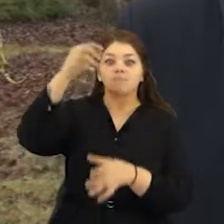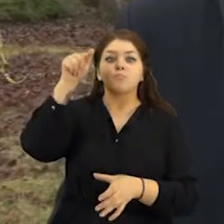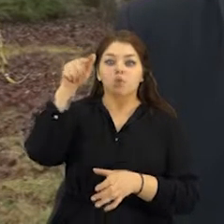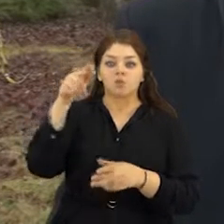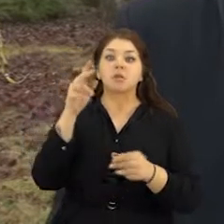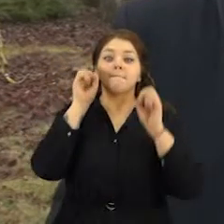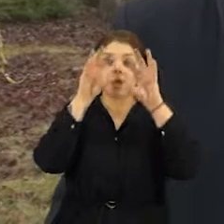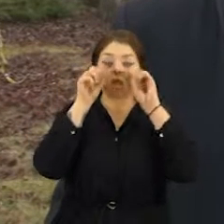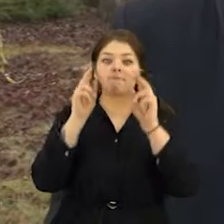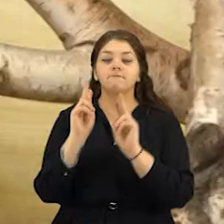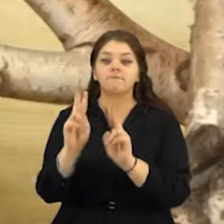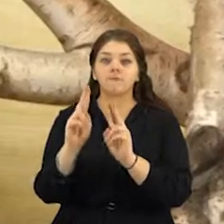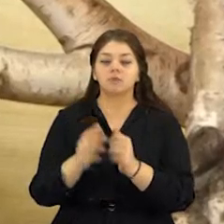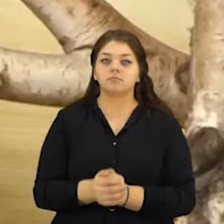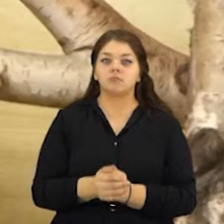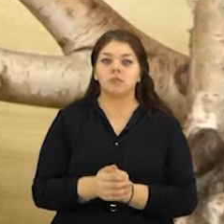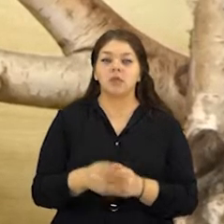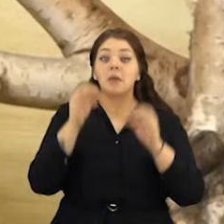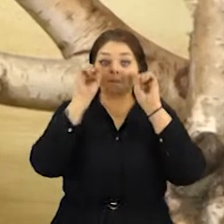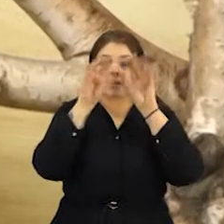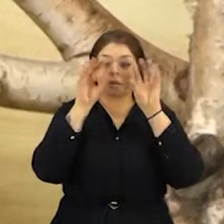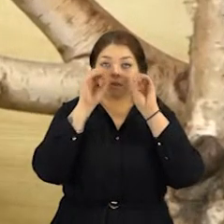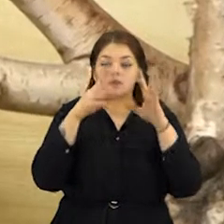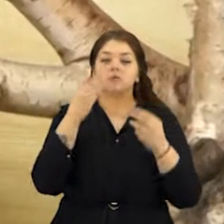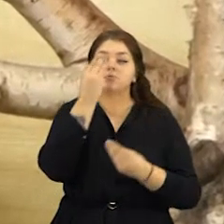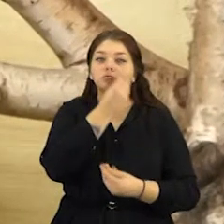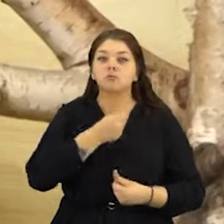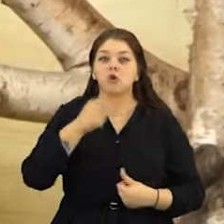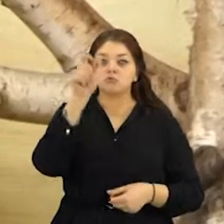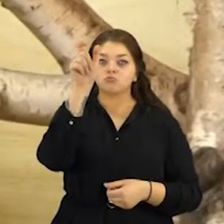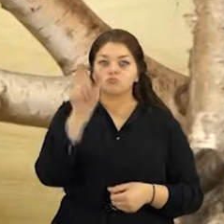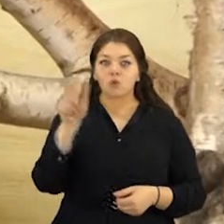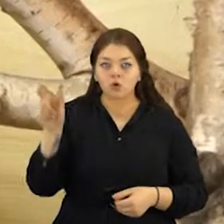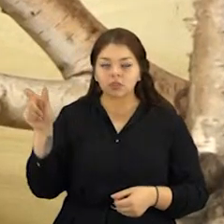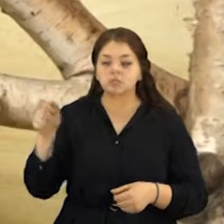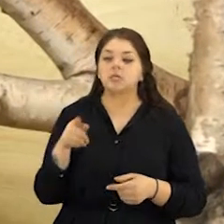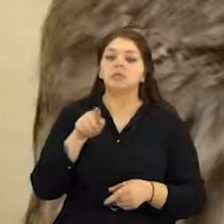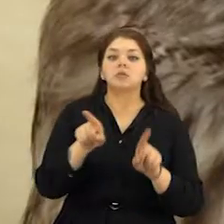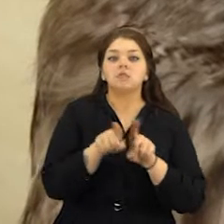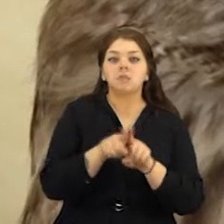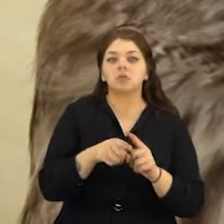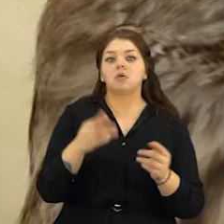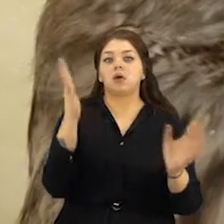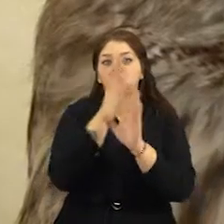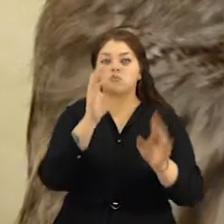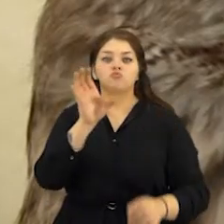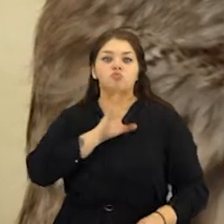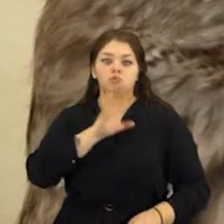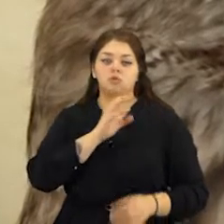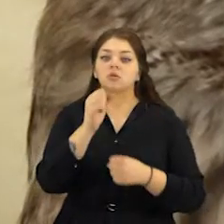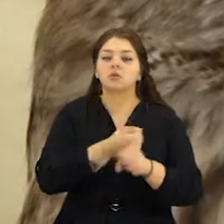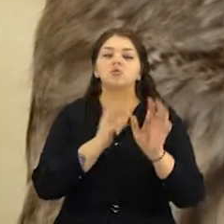da perėjo pelėdos. Be to, kad pelėdą žavi žmonės, ji visų pirma yra gamtos turtas, todėl ją reikia globoti.